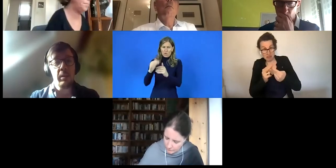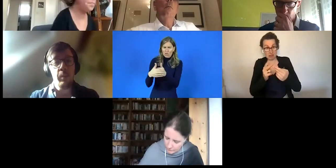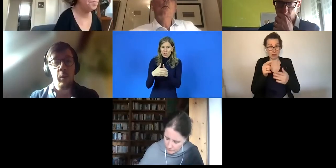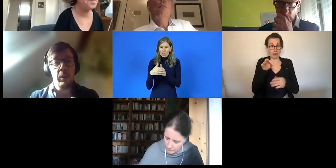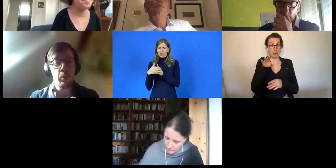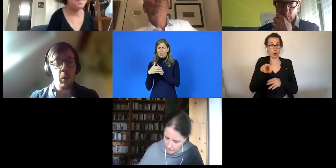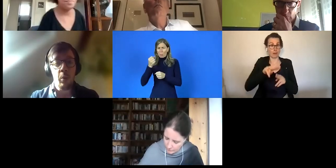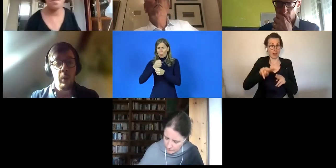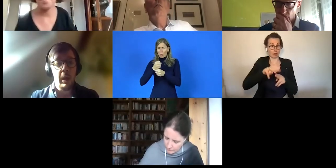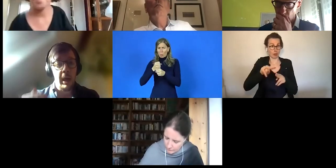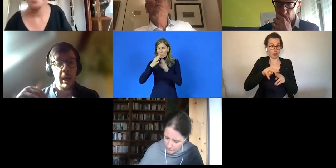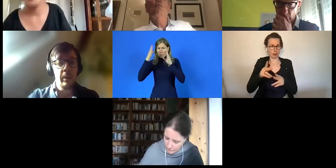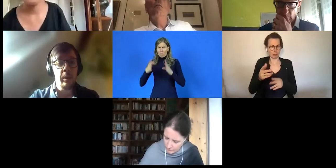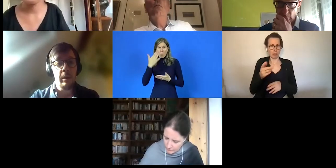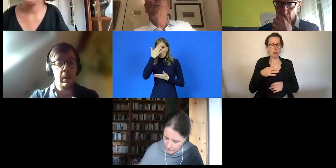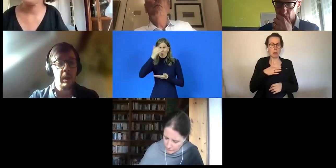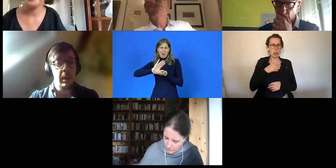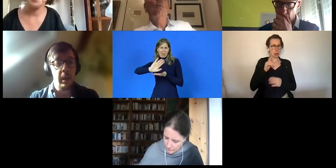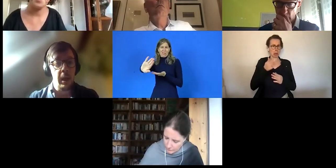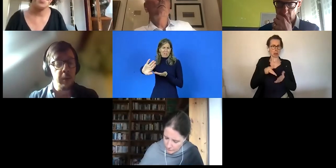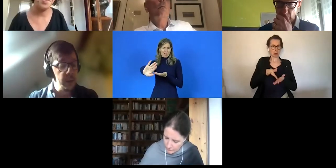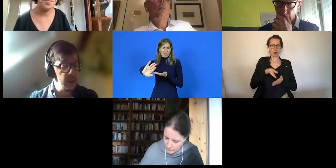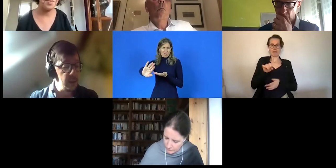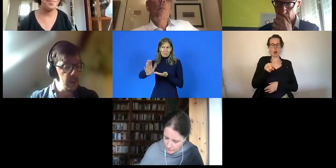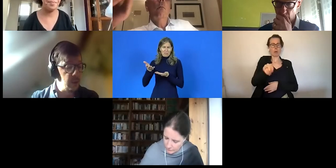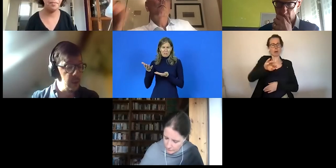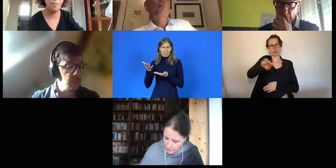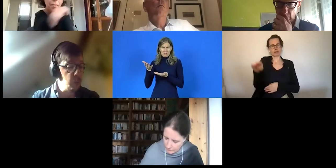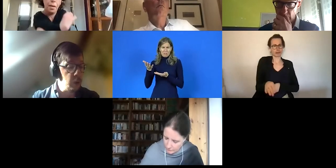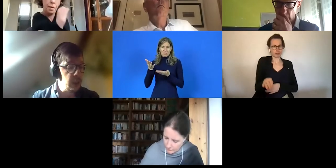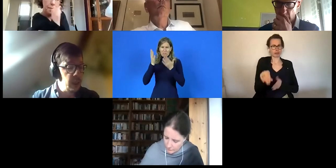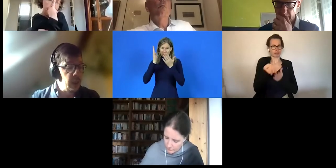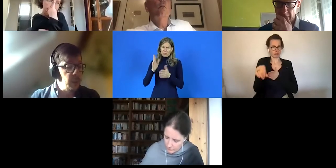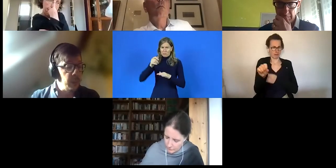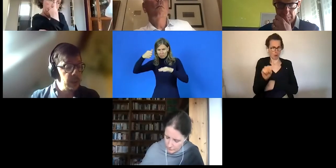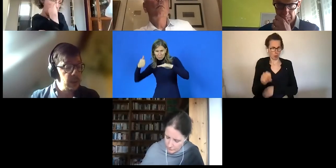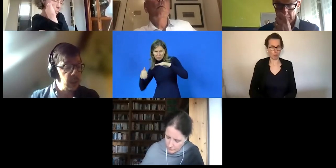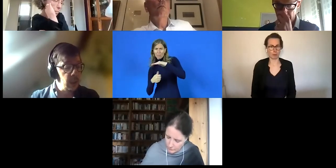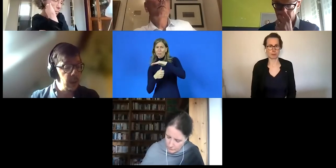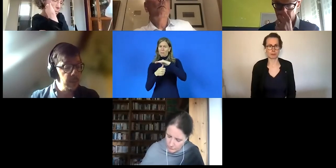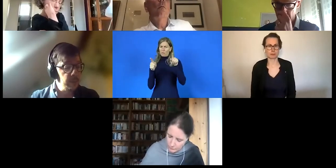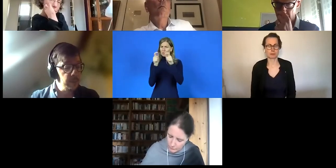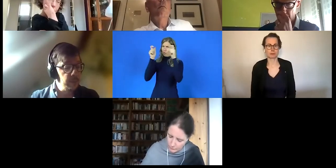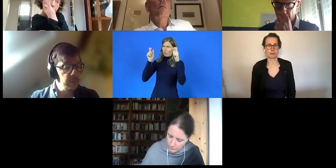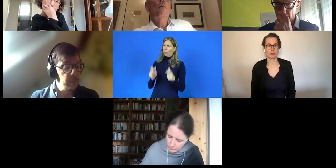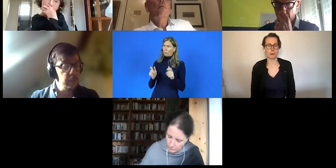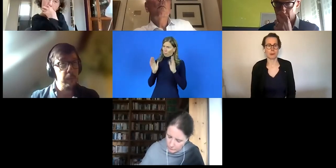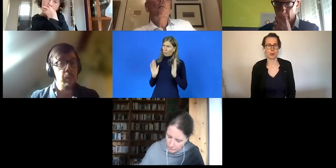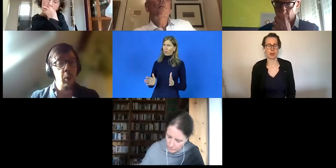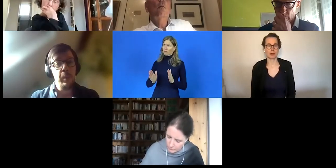auch anwendbar werden für Menschen, die in behüteten